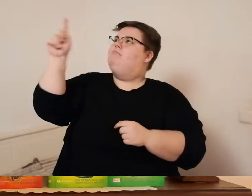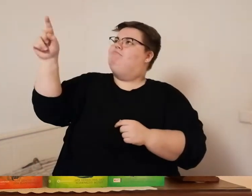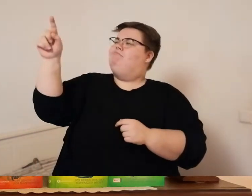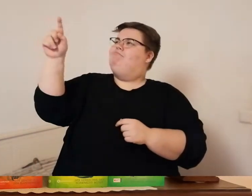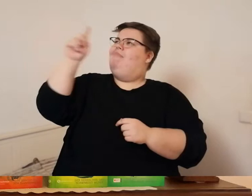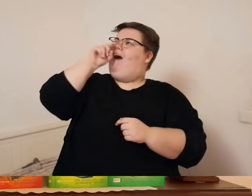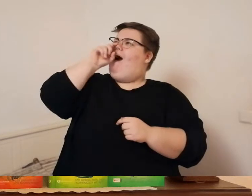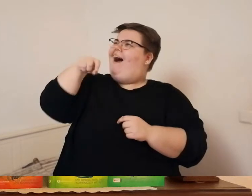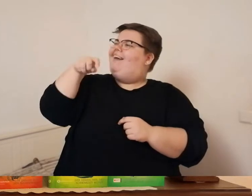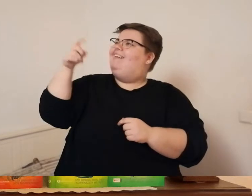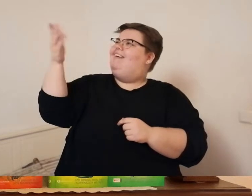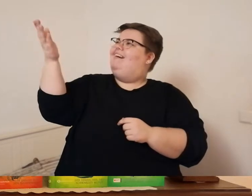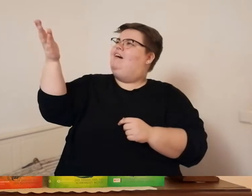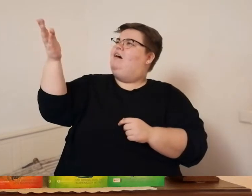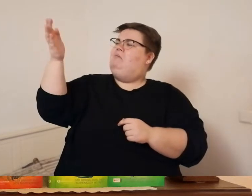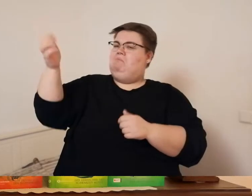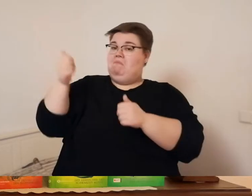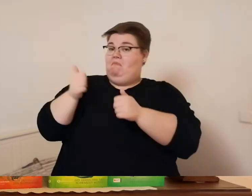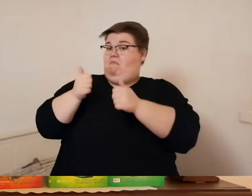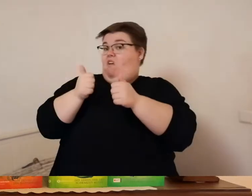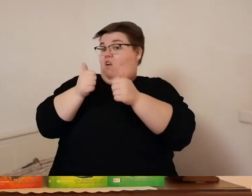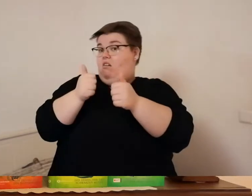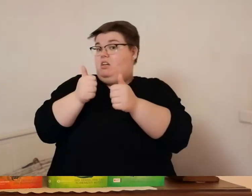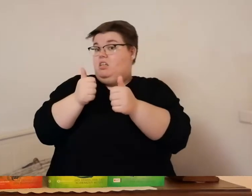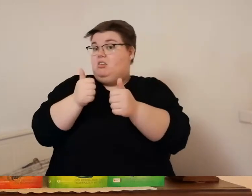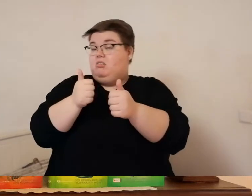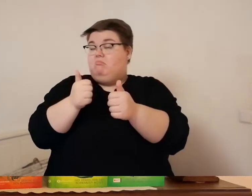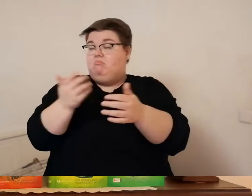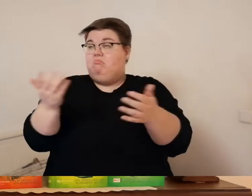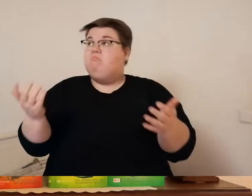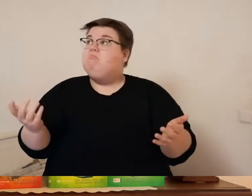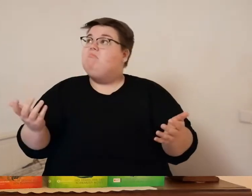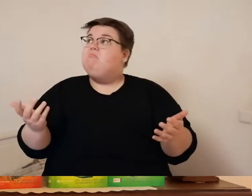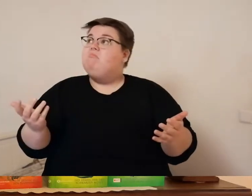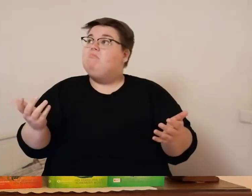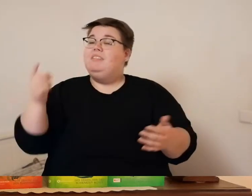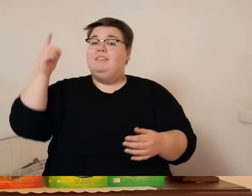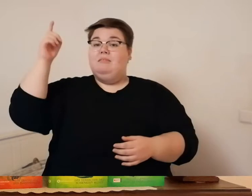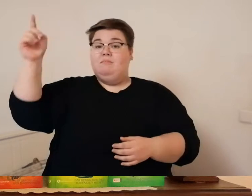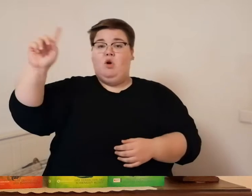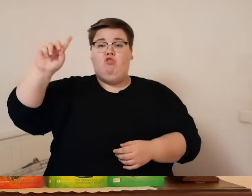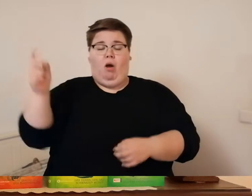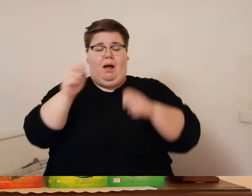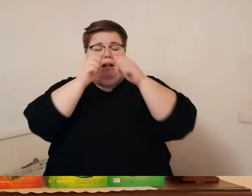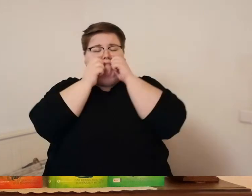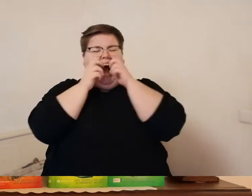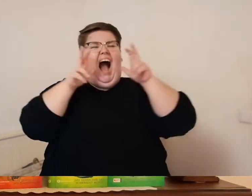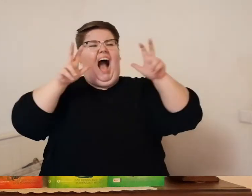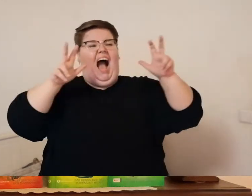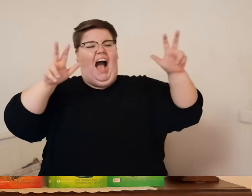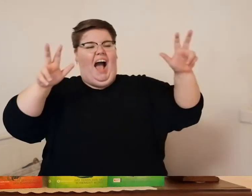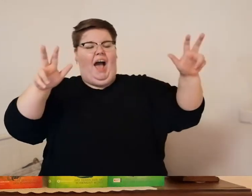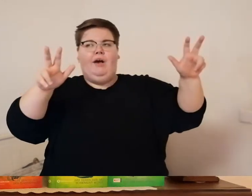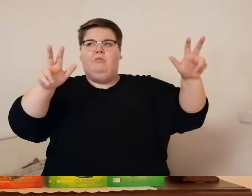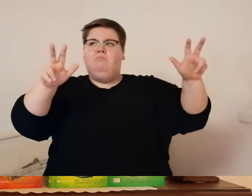über ihn flog er musste ihnen die ganze zeit gefolgt sein der adler stieß noch einen schrei aus und stürzte direkt